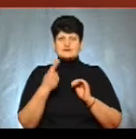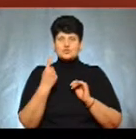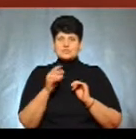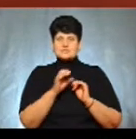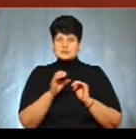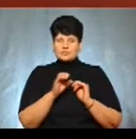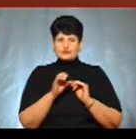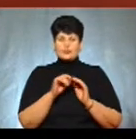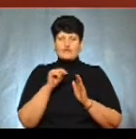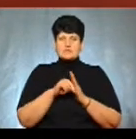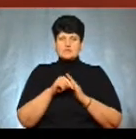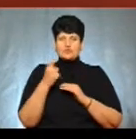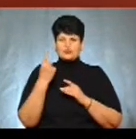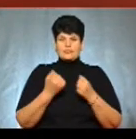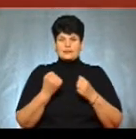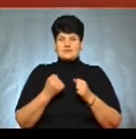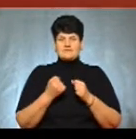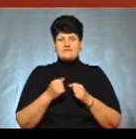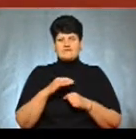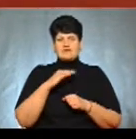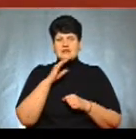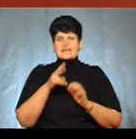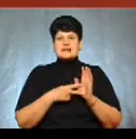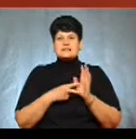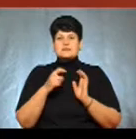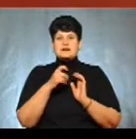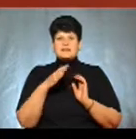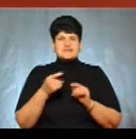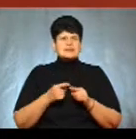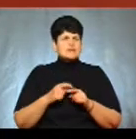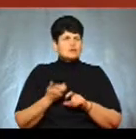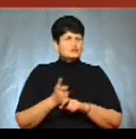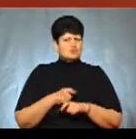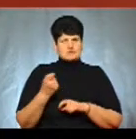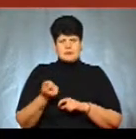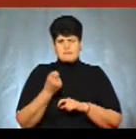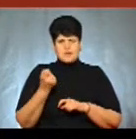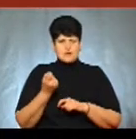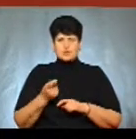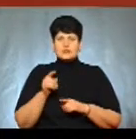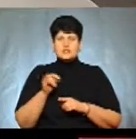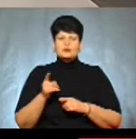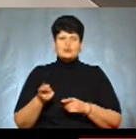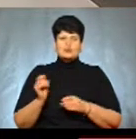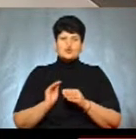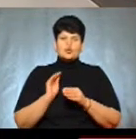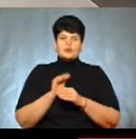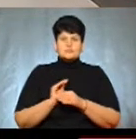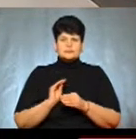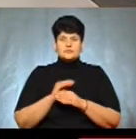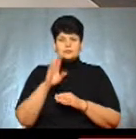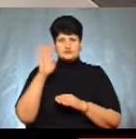в місткості одного автомобіля вистачає на 7 хвилин гасіння пожежі. Це є дуже мало і тому дозаправку слід проводити